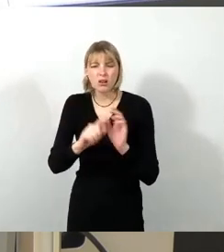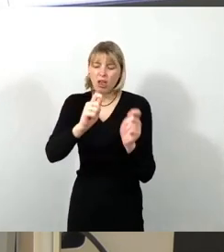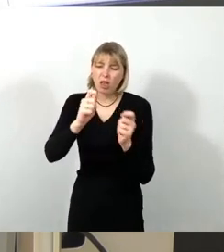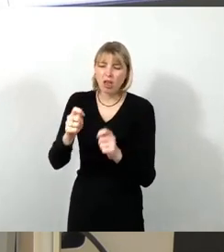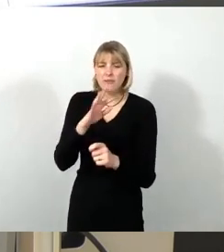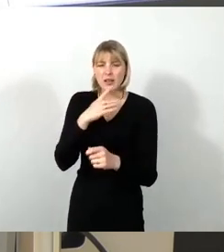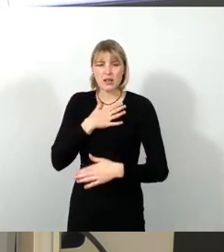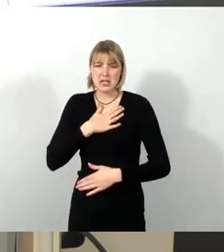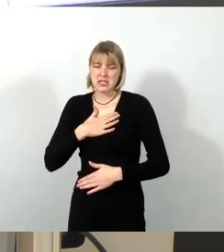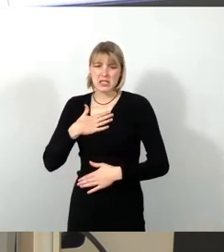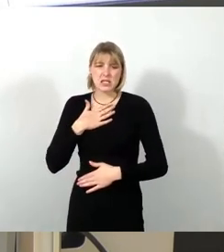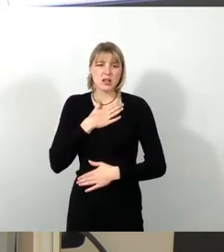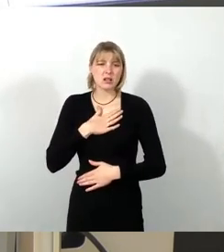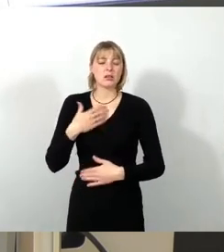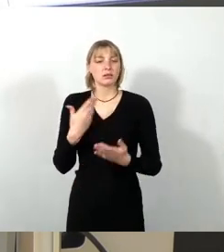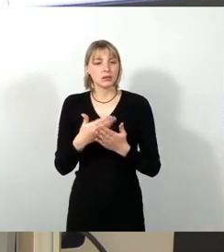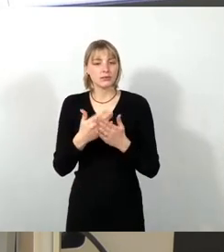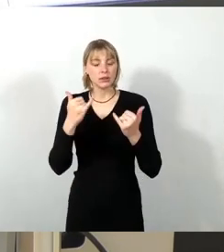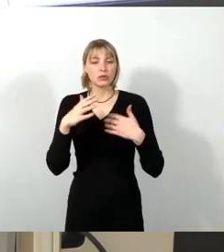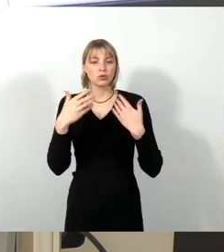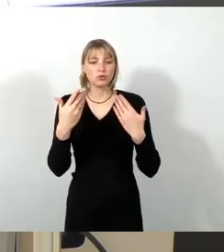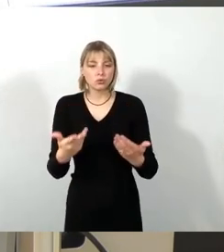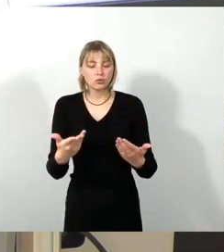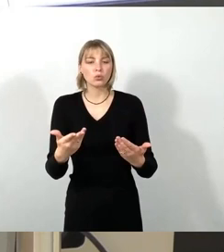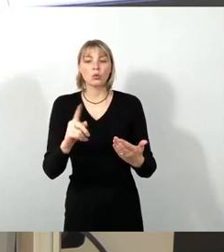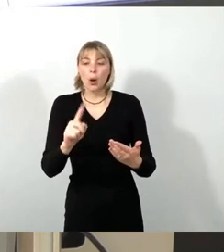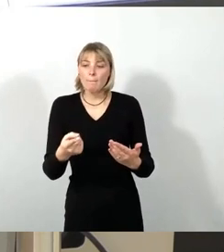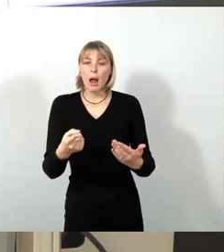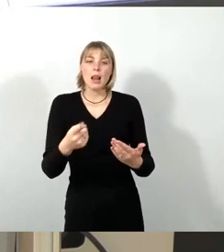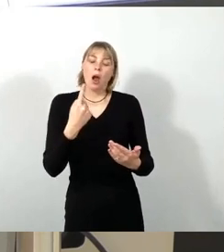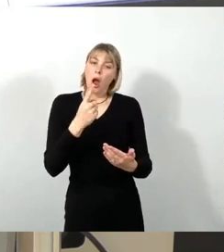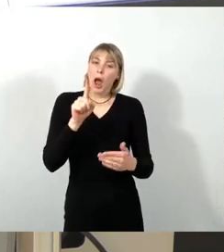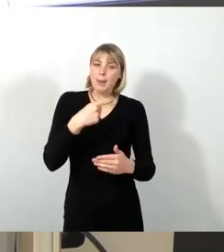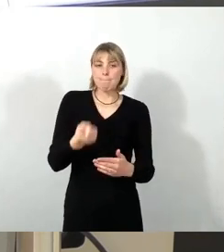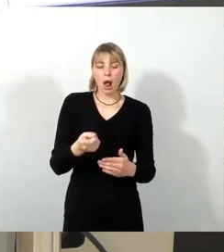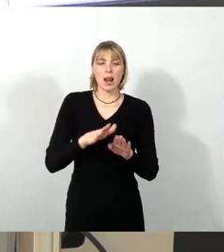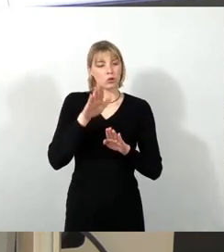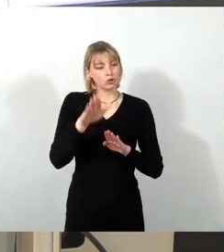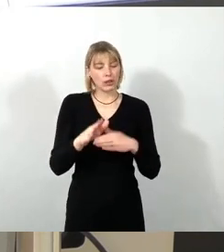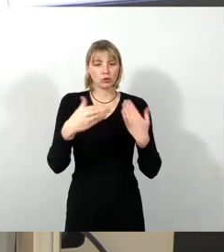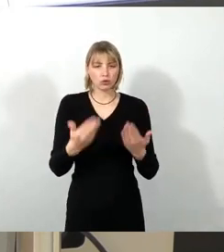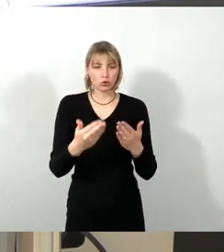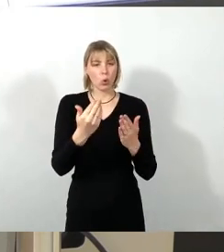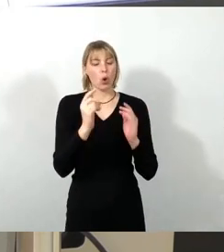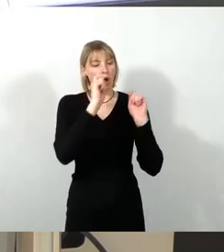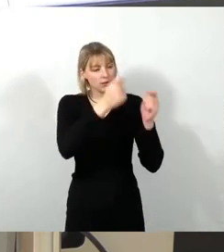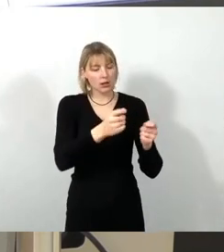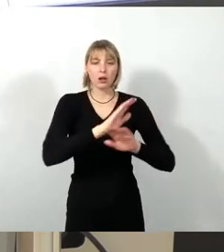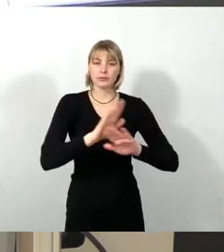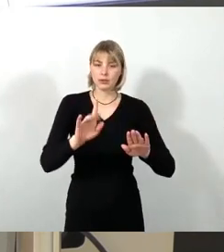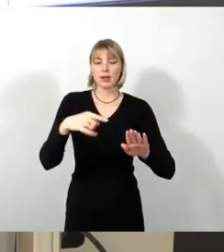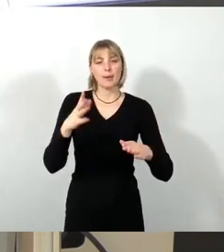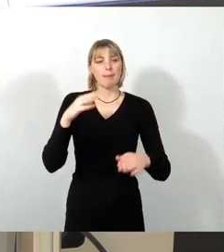Deswegen, wenn dieser Schritt noch einmal gegangen werden muss und dann einfach gilt, ist es, glaube ich, auch für die Menschen eine große Erleichterung.